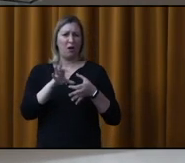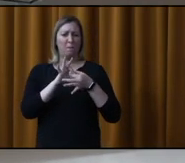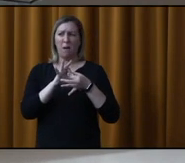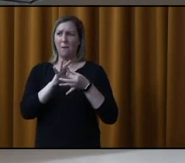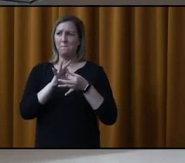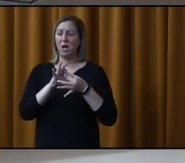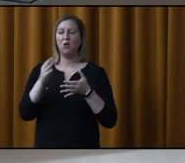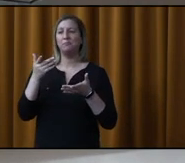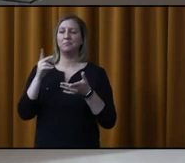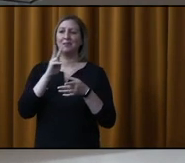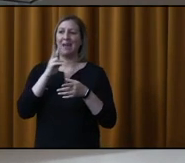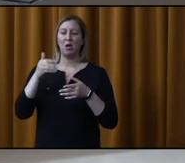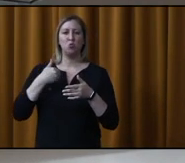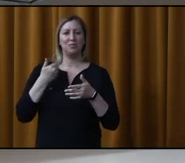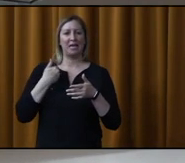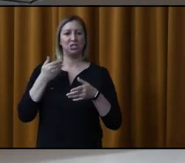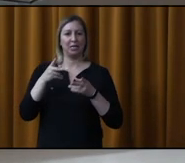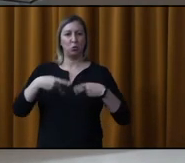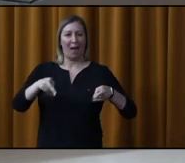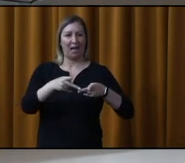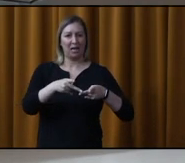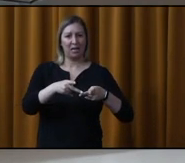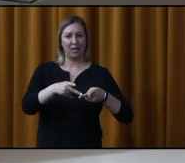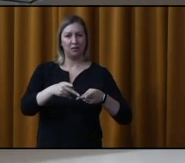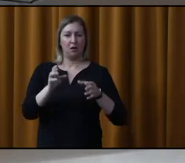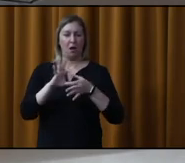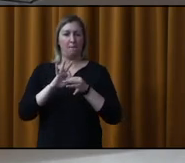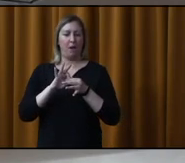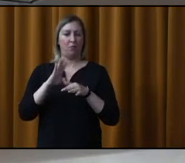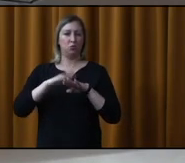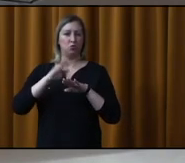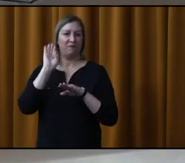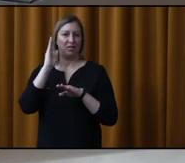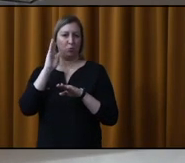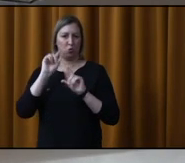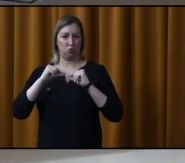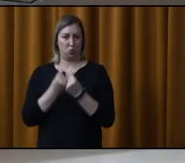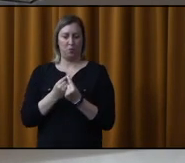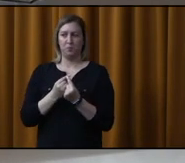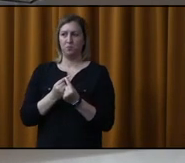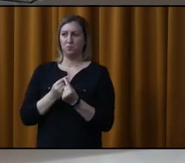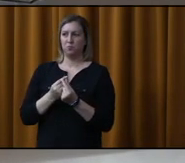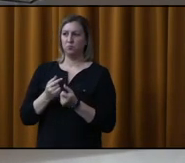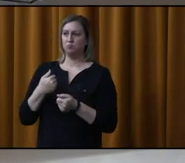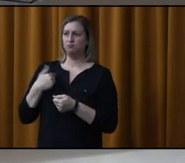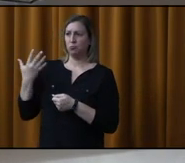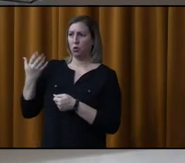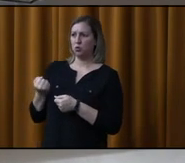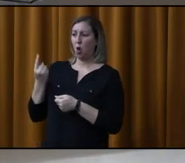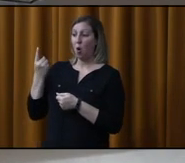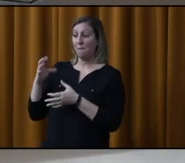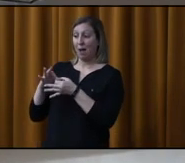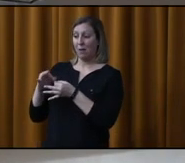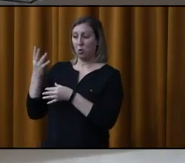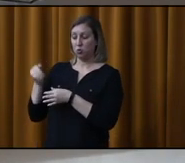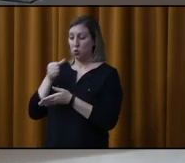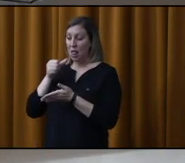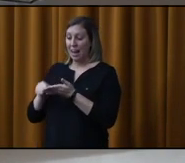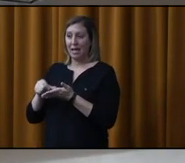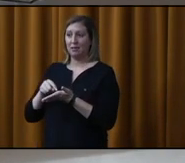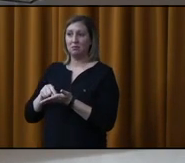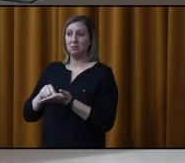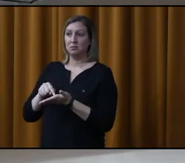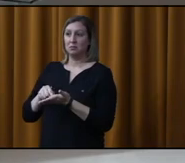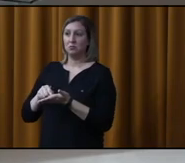sur le groupe. Dans le fond, on a reçu, un des membres a reçu une lettre comme quoi